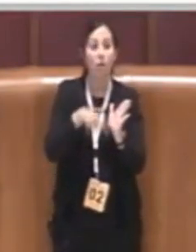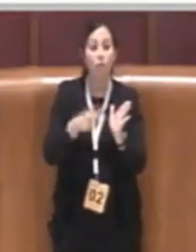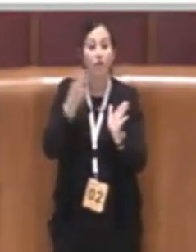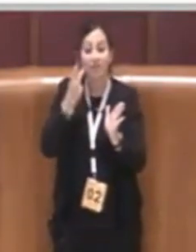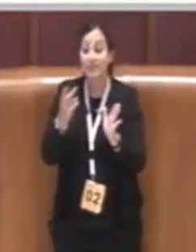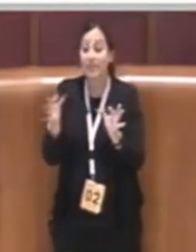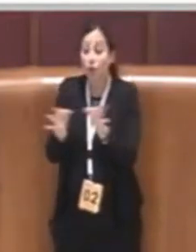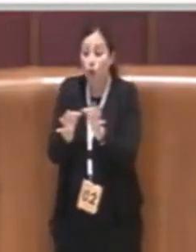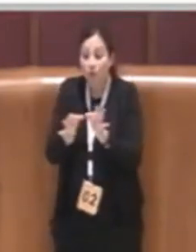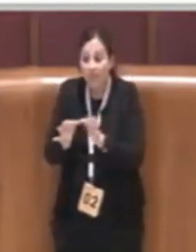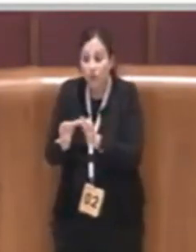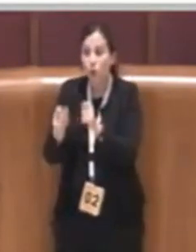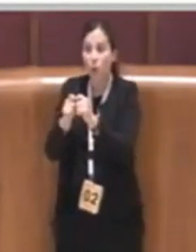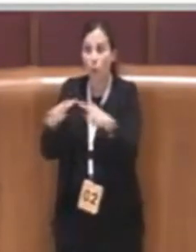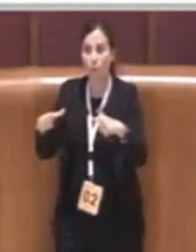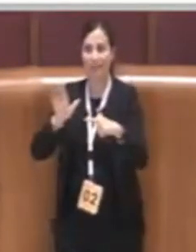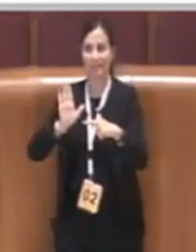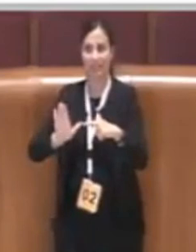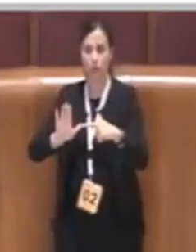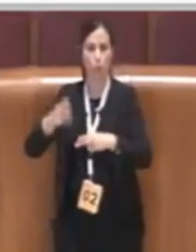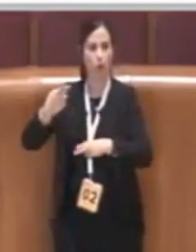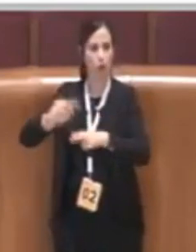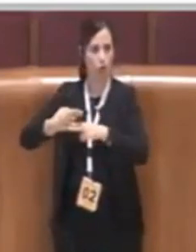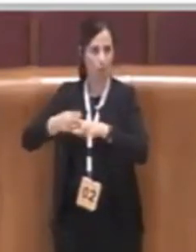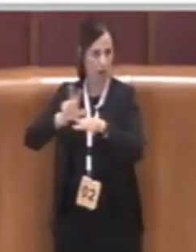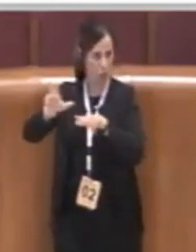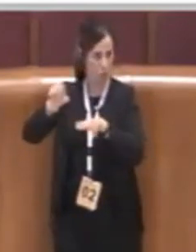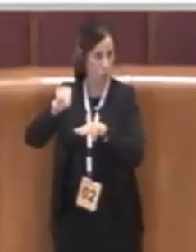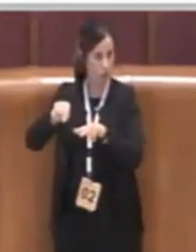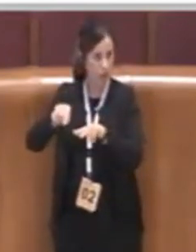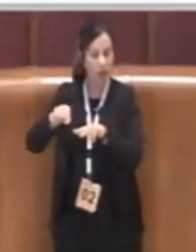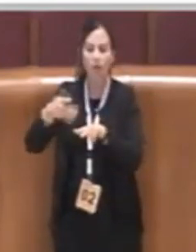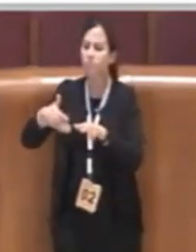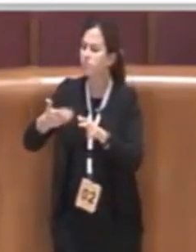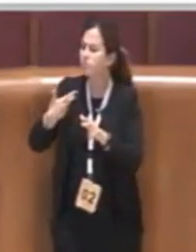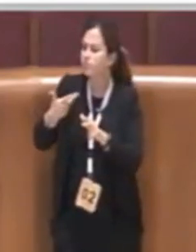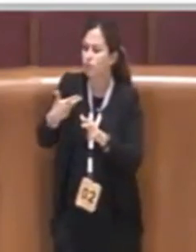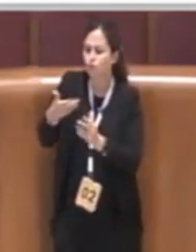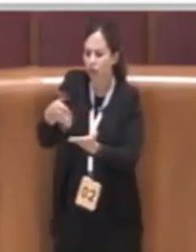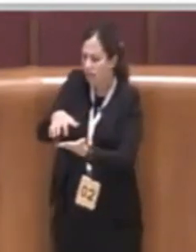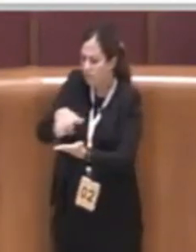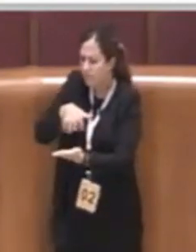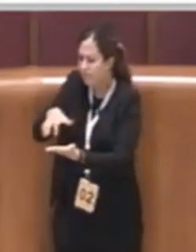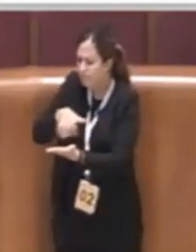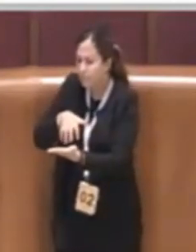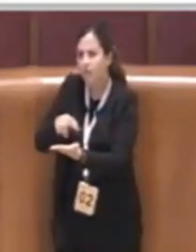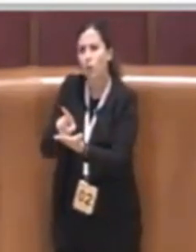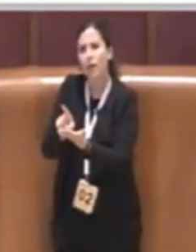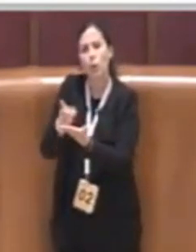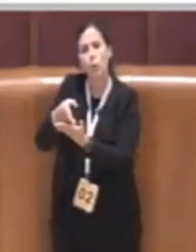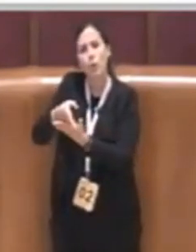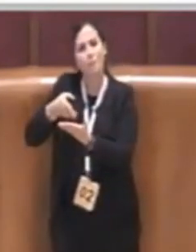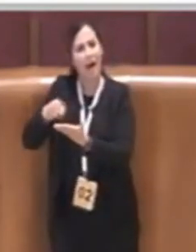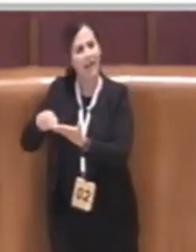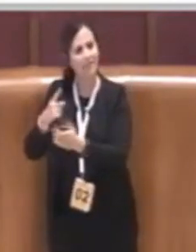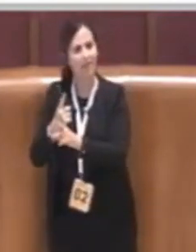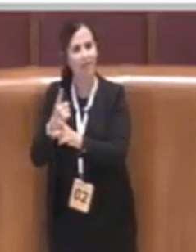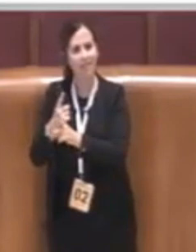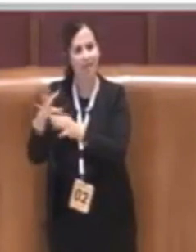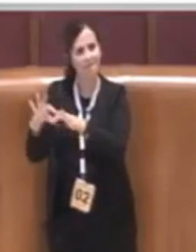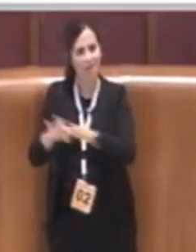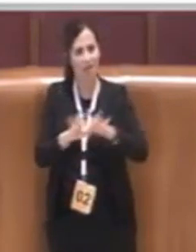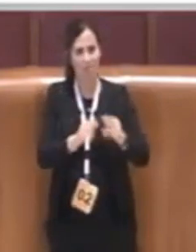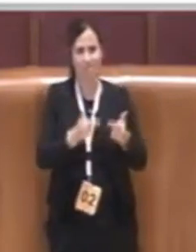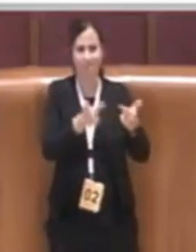stipulate dal Comune che contengono al loro interno una quota percentuale di housing sociale abbiamo potuto